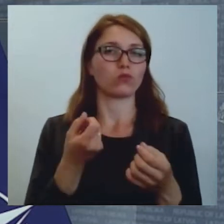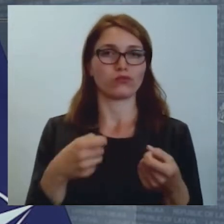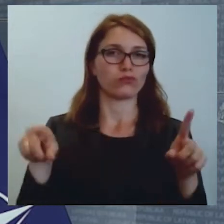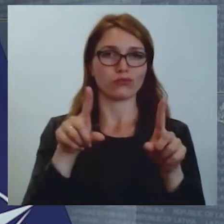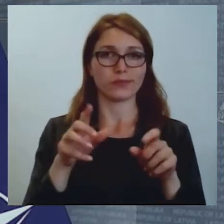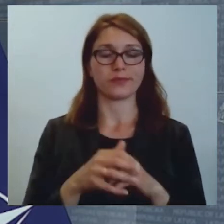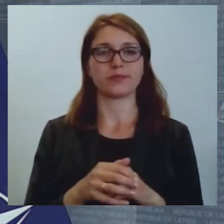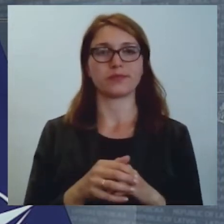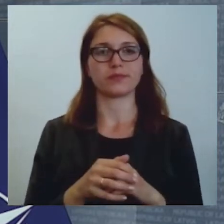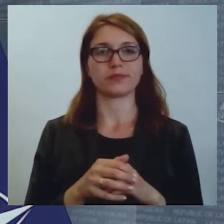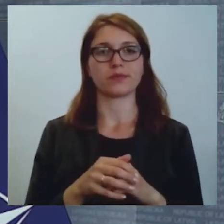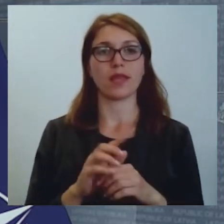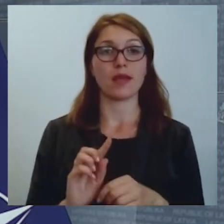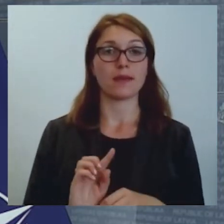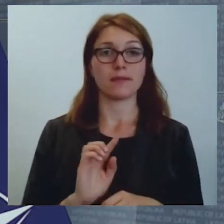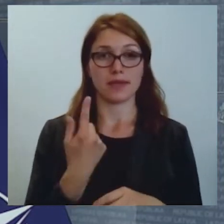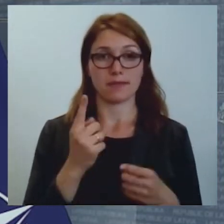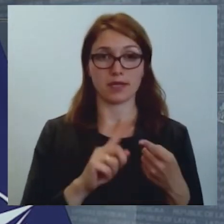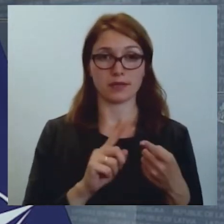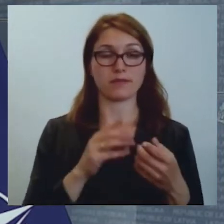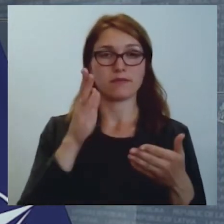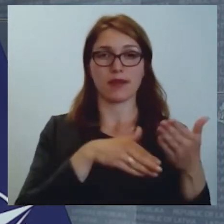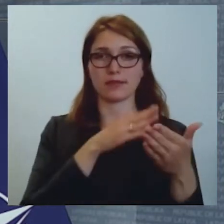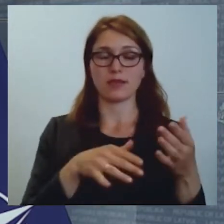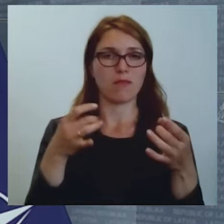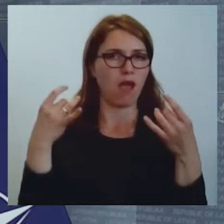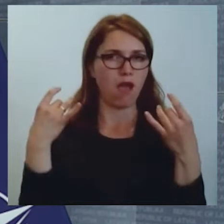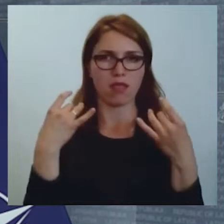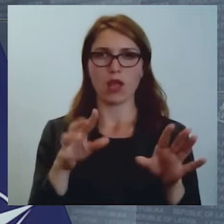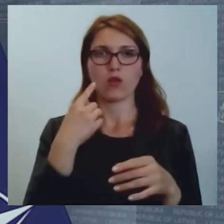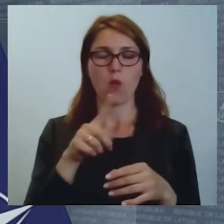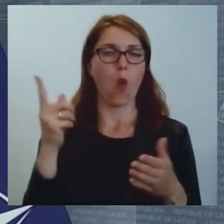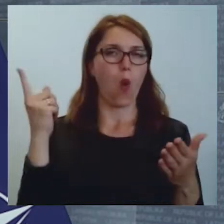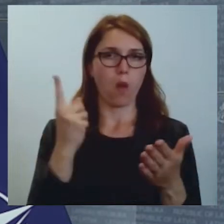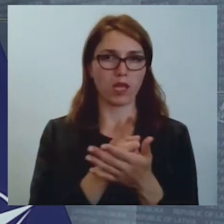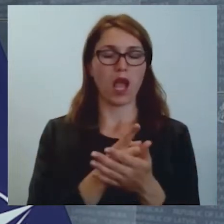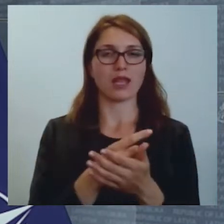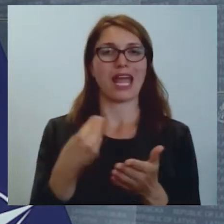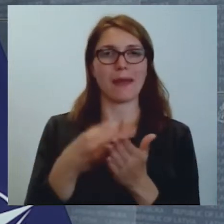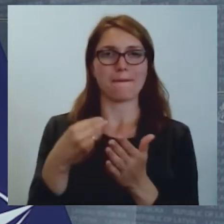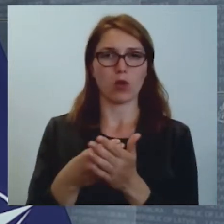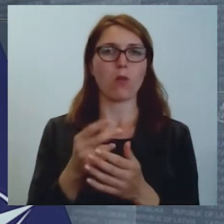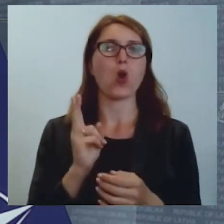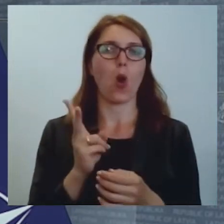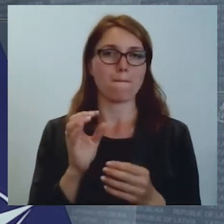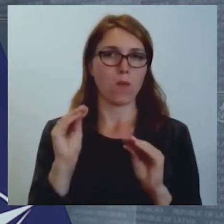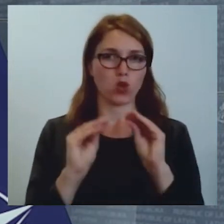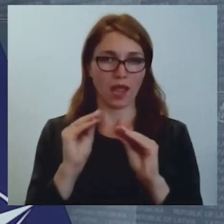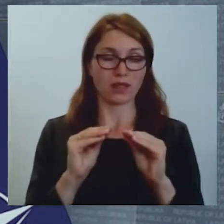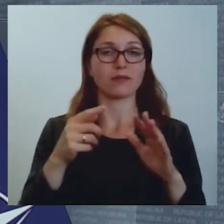Pirmais pilnībā atteikties no obligātās iepirkuma komponents, tā saucamā OIK.